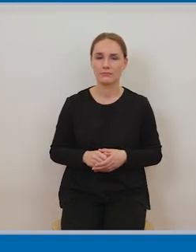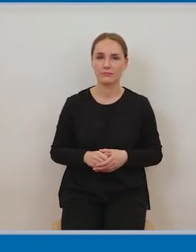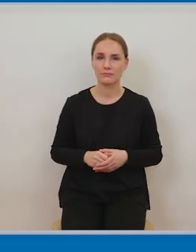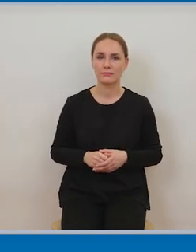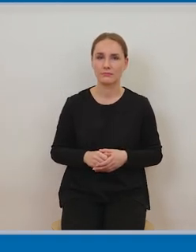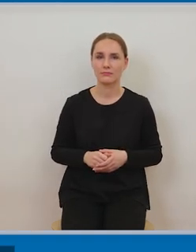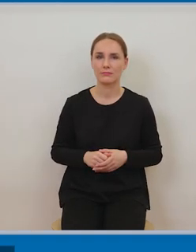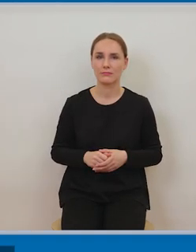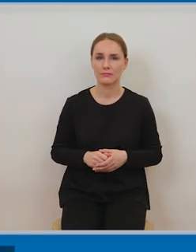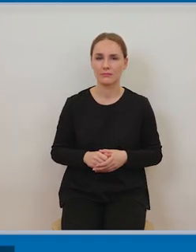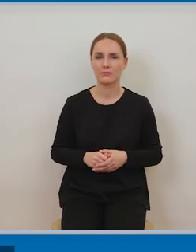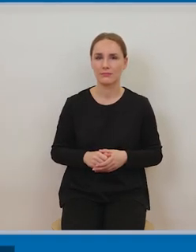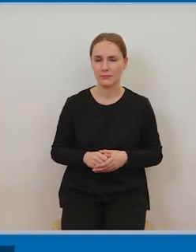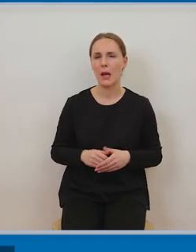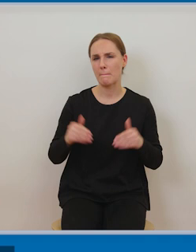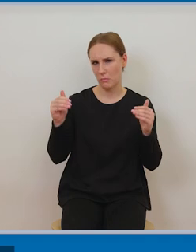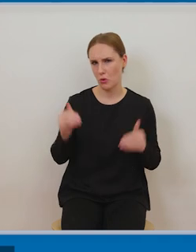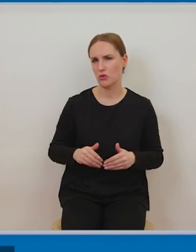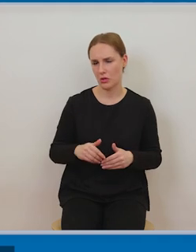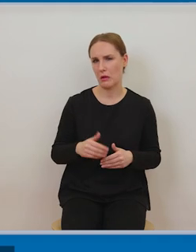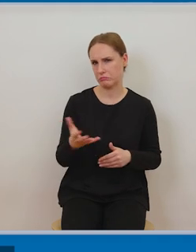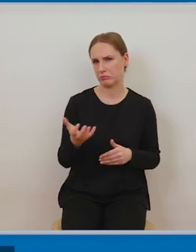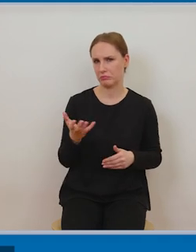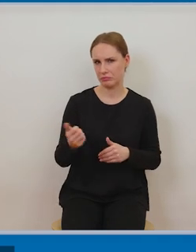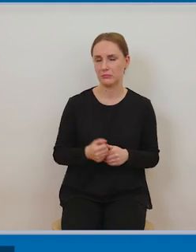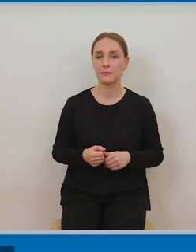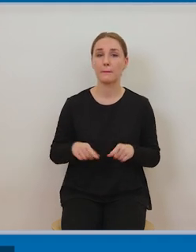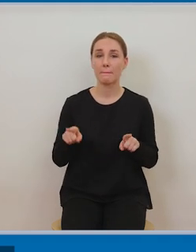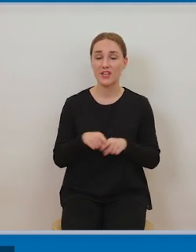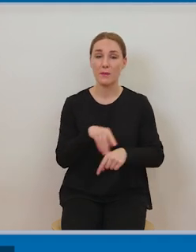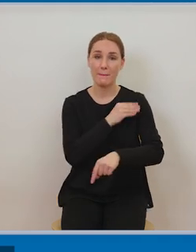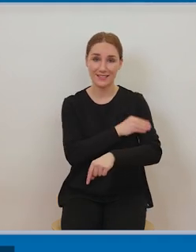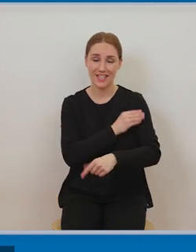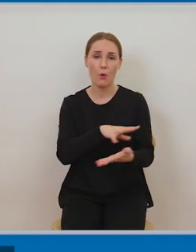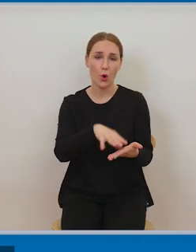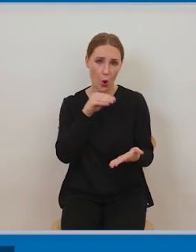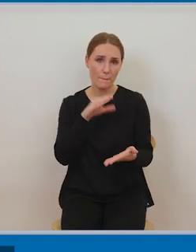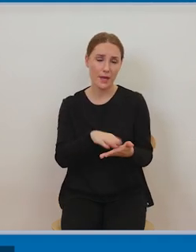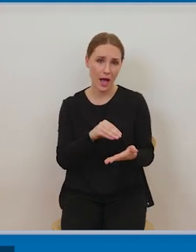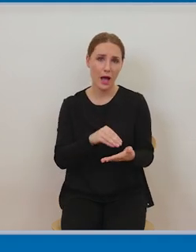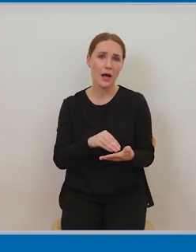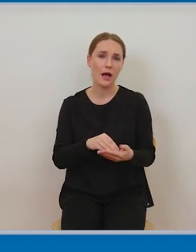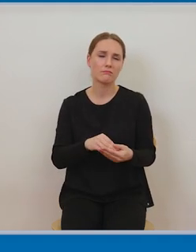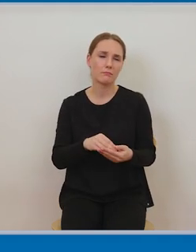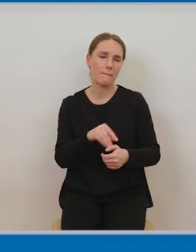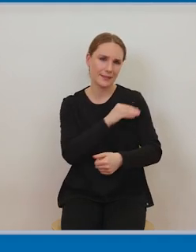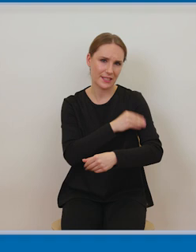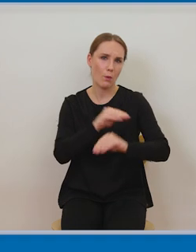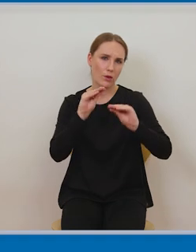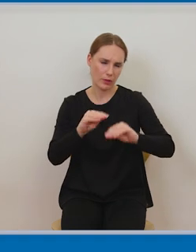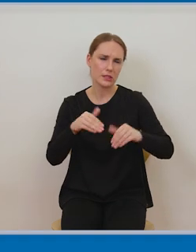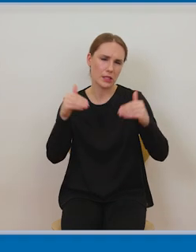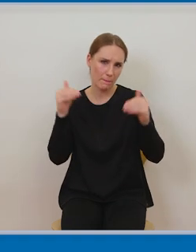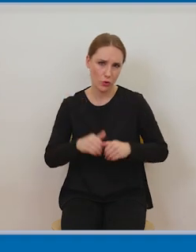niepełnosprawnościami proszę zauważyć że w tym obszarze pokrywają właściwie nam się dwie podstawy prawne bo możemy to robić